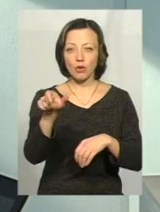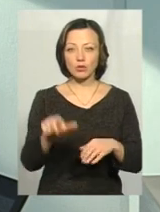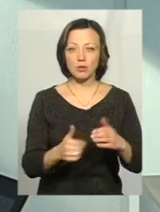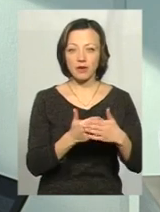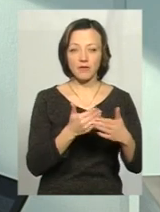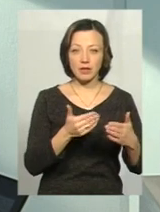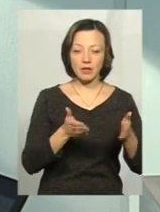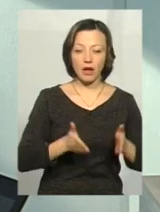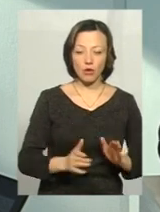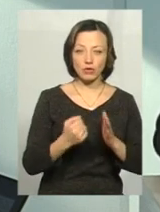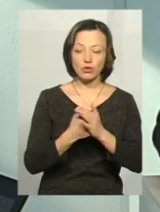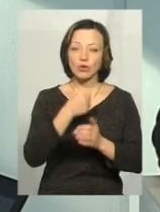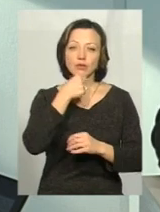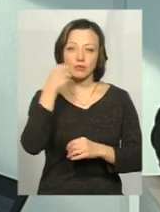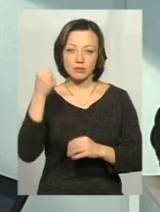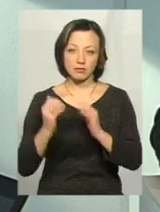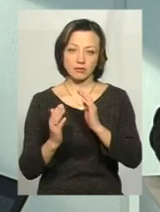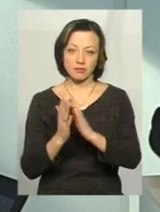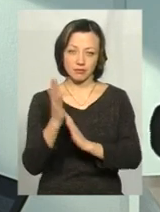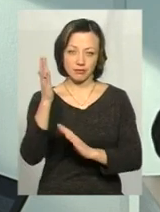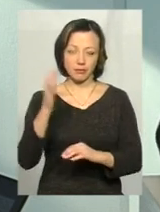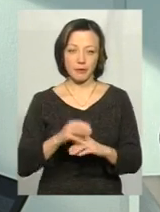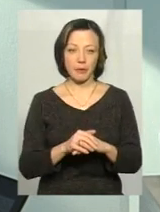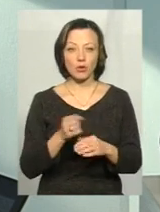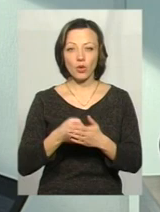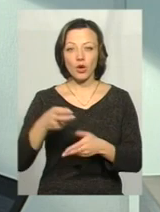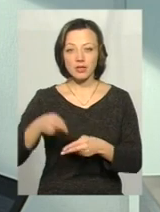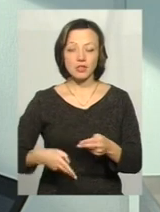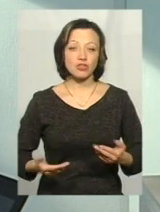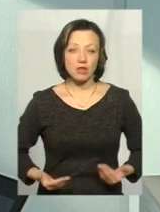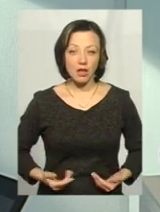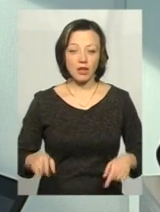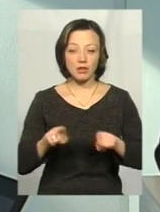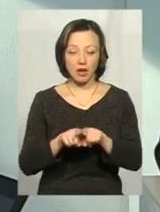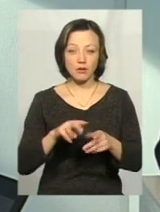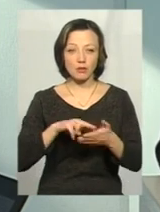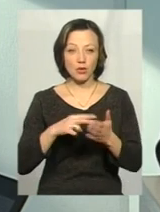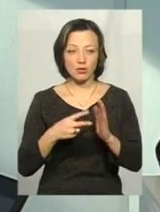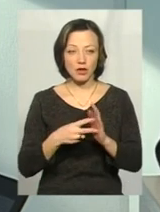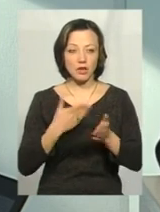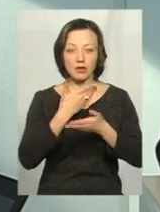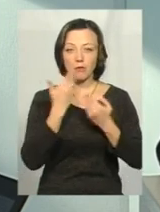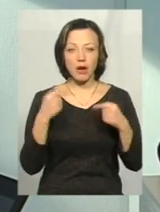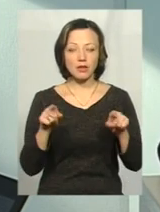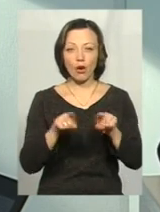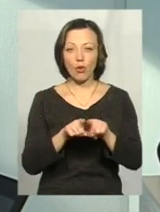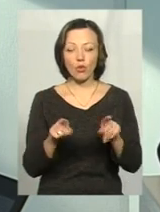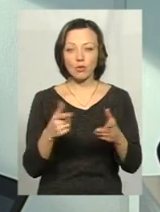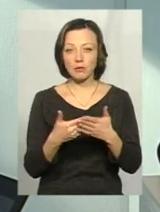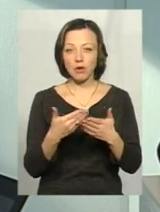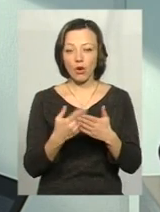від, можна сказати, народження і до кінця життя. Ось так спрогнозовано. Немає такої, що